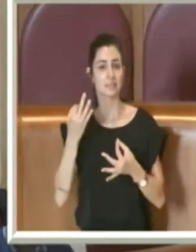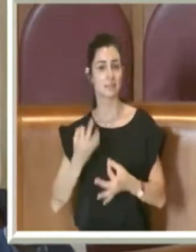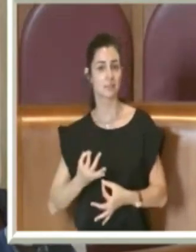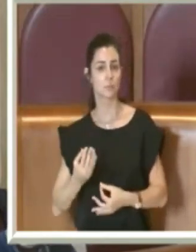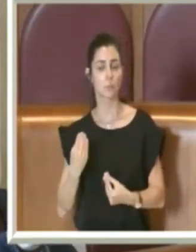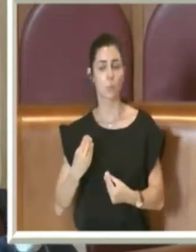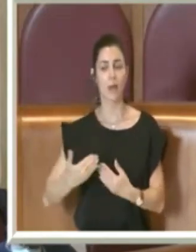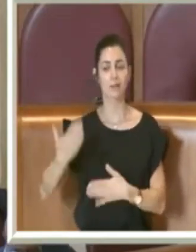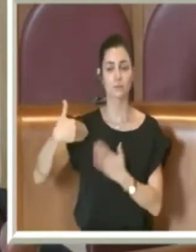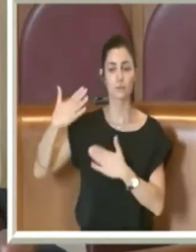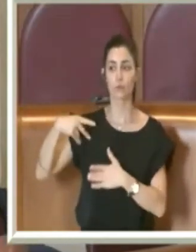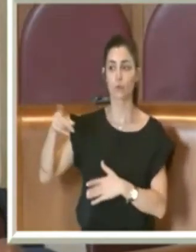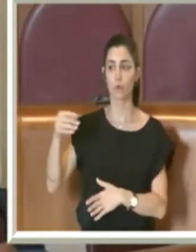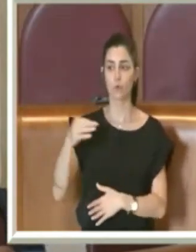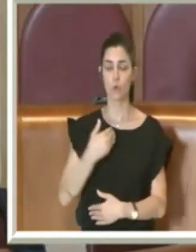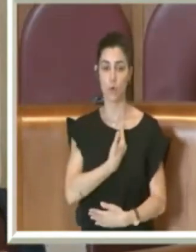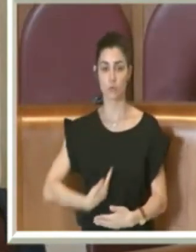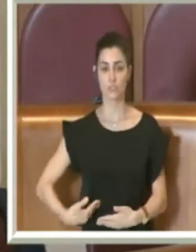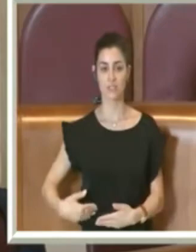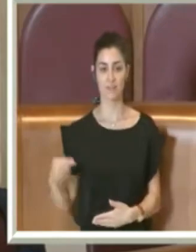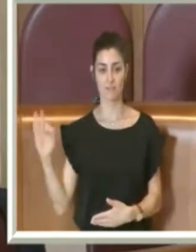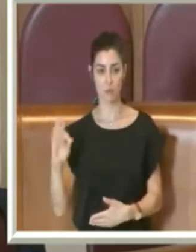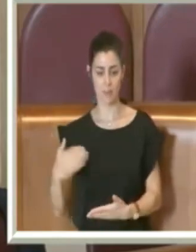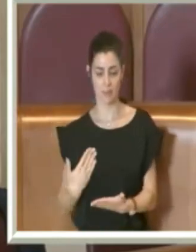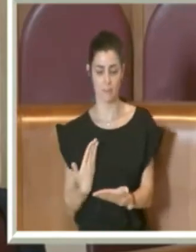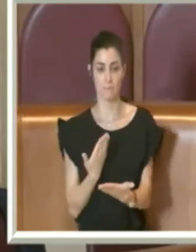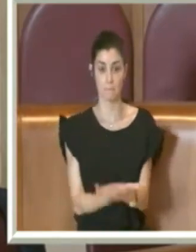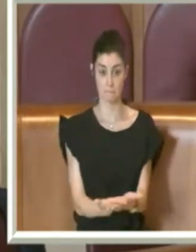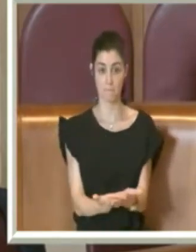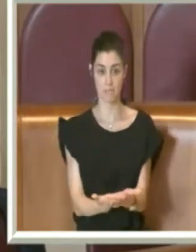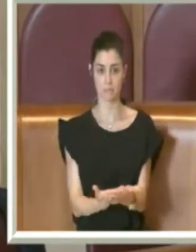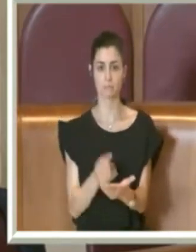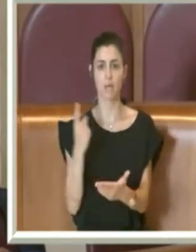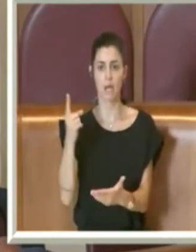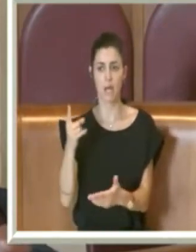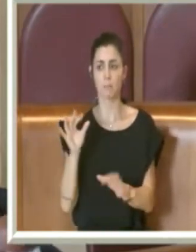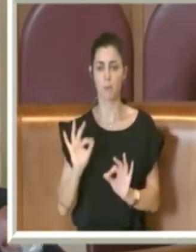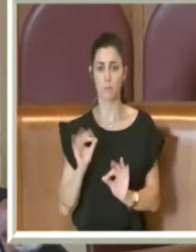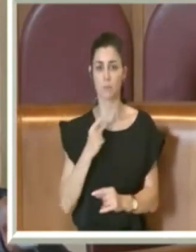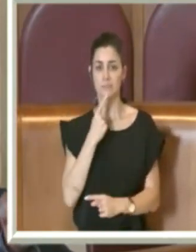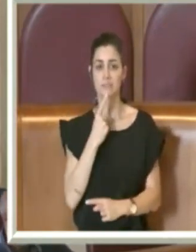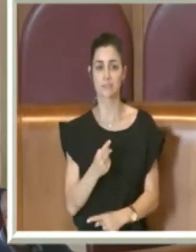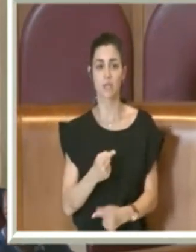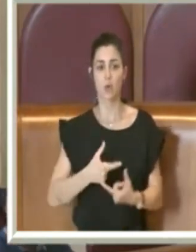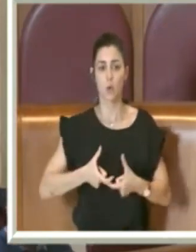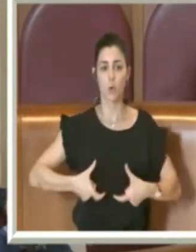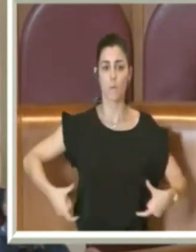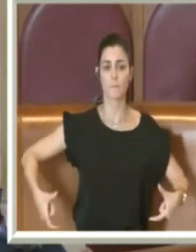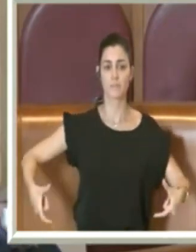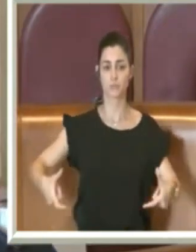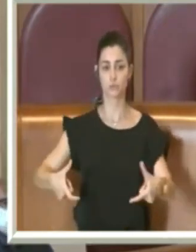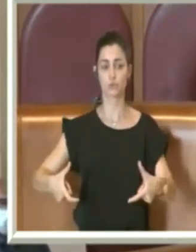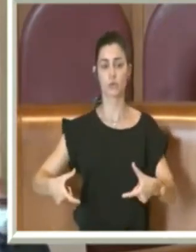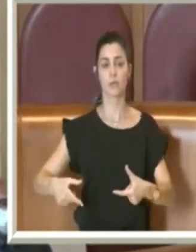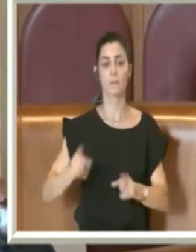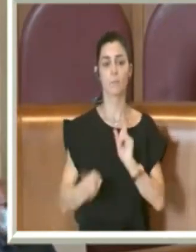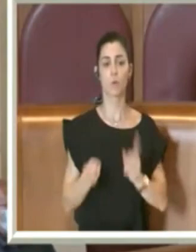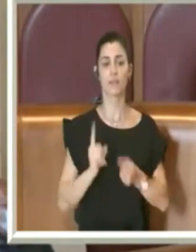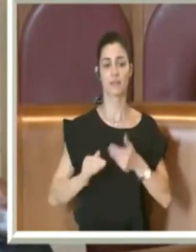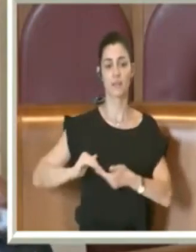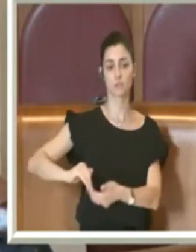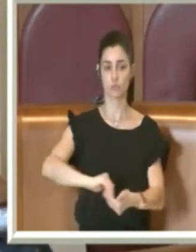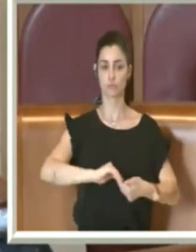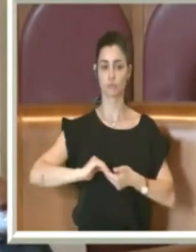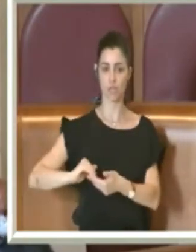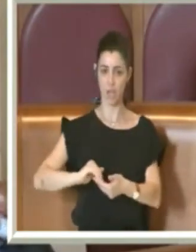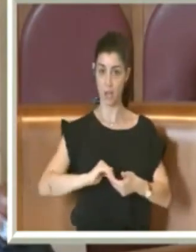il consigliere Figliomeni l'ha presentata, però lui stesso ha citato una commissione politiche sociali nelle quali